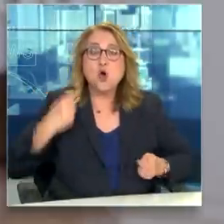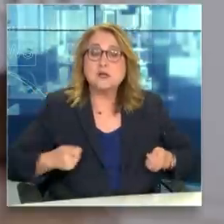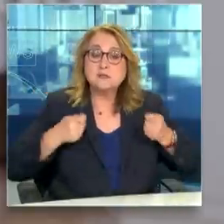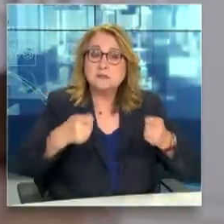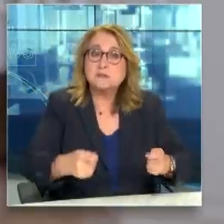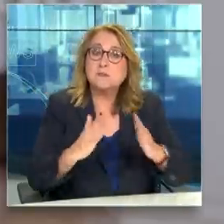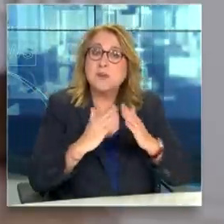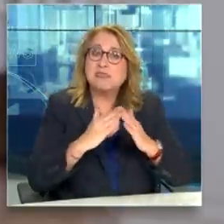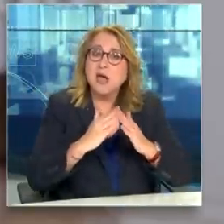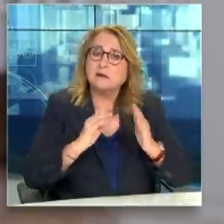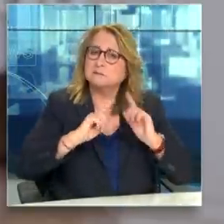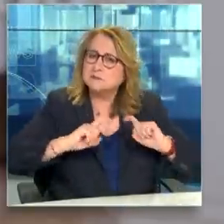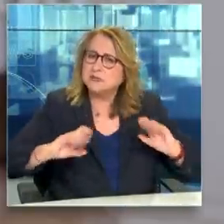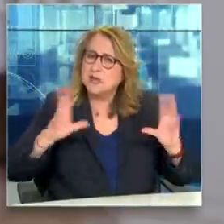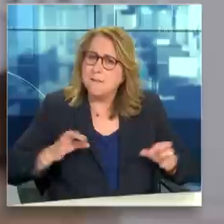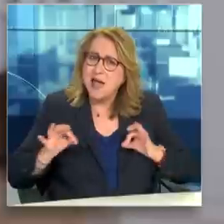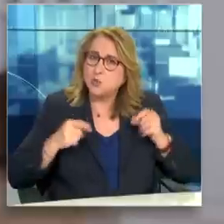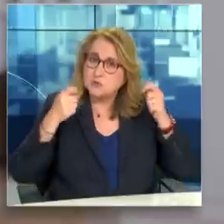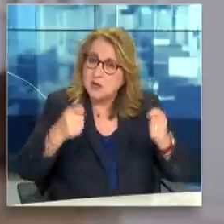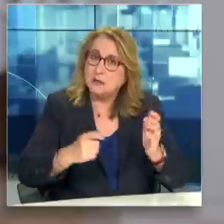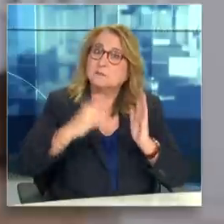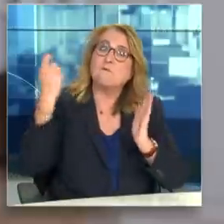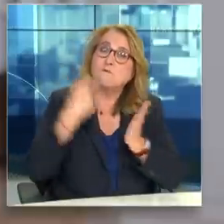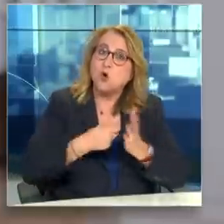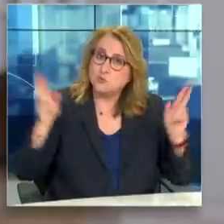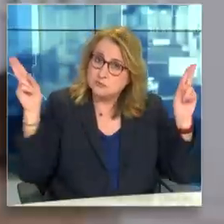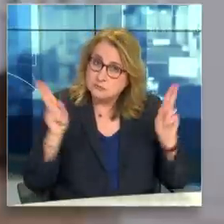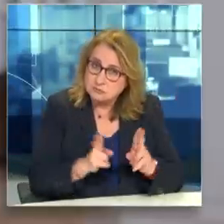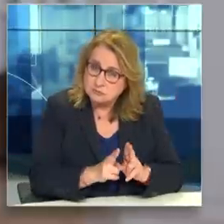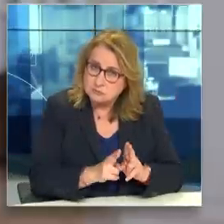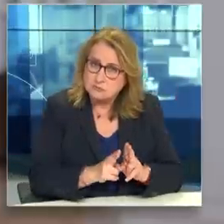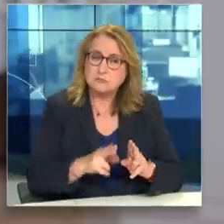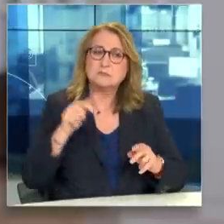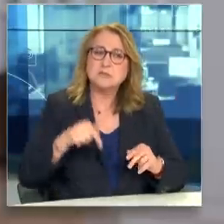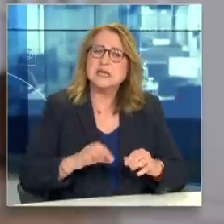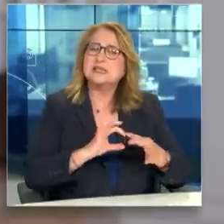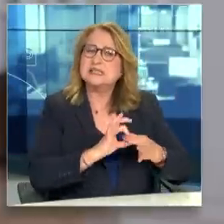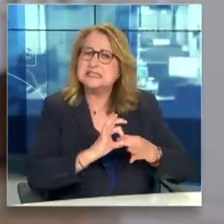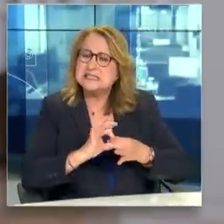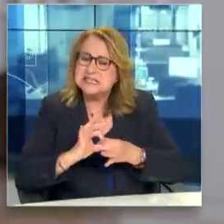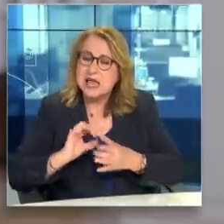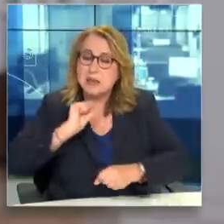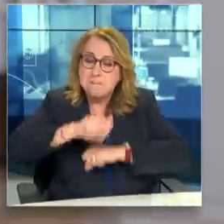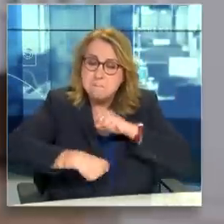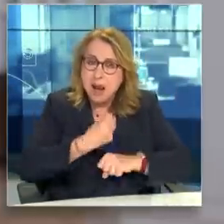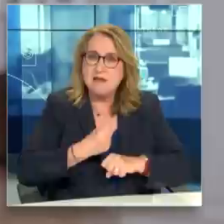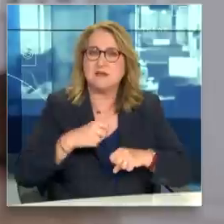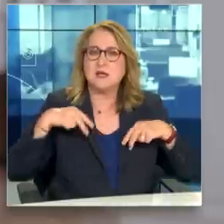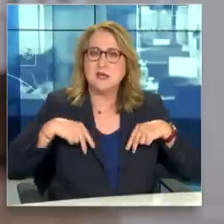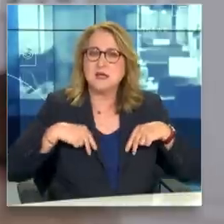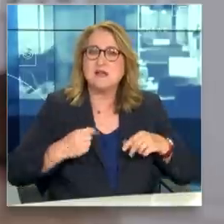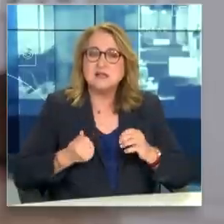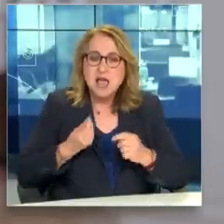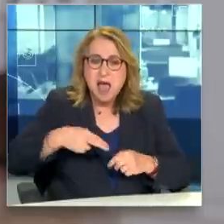Και μετά τις αυξήσεις στο ρεύμα, η πολιτεία υψώνει διαρκώς αναχώματα στην εισαγόμενη ακρίβεια. Με άλλα λόγια,